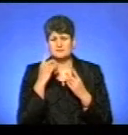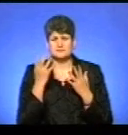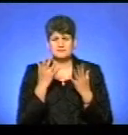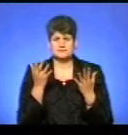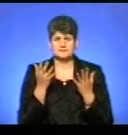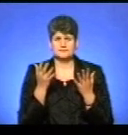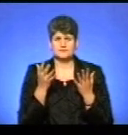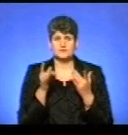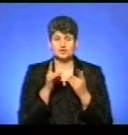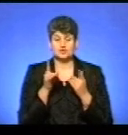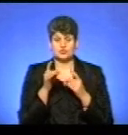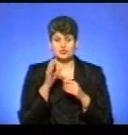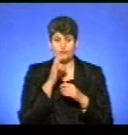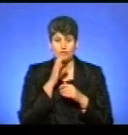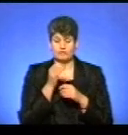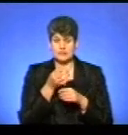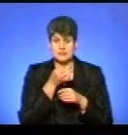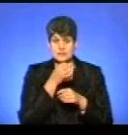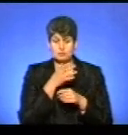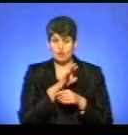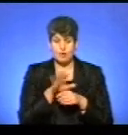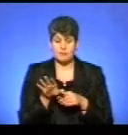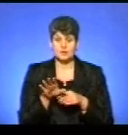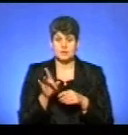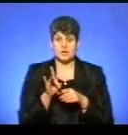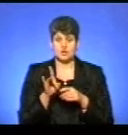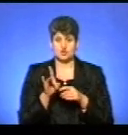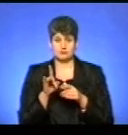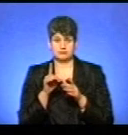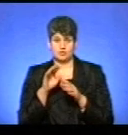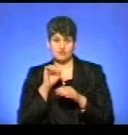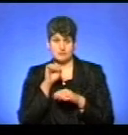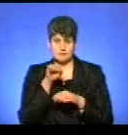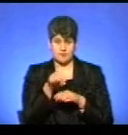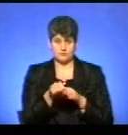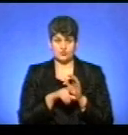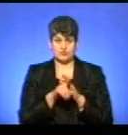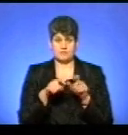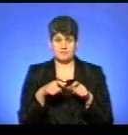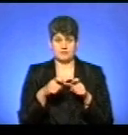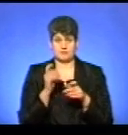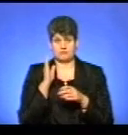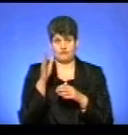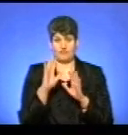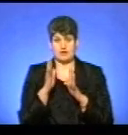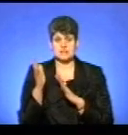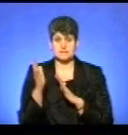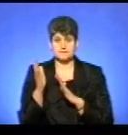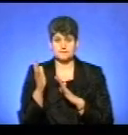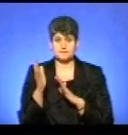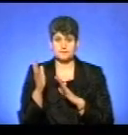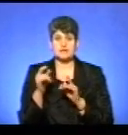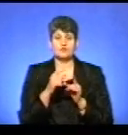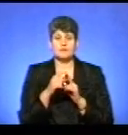щось вовку йти не сподобалося, що йому в пащу запхав руку. Він зірось і побіг на примінісу. За словами